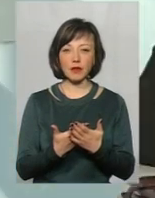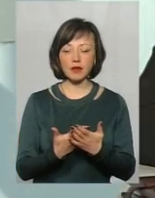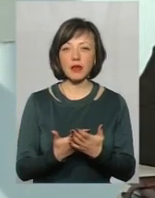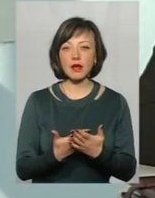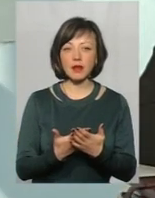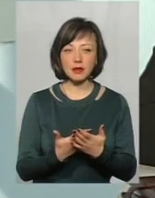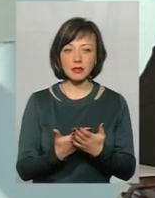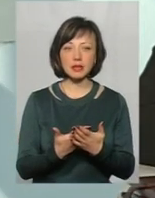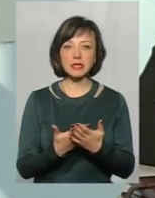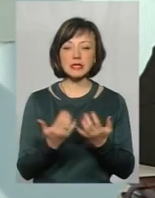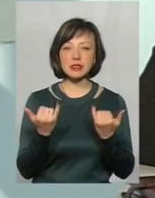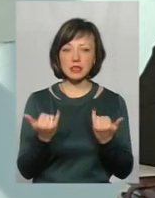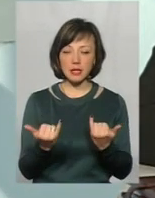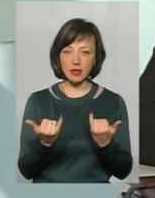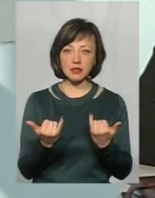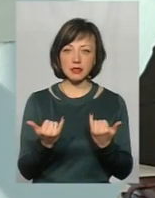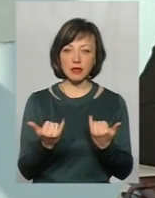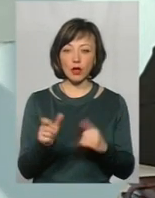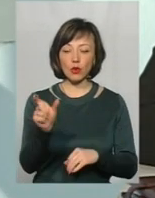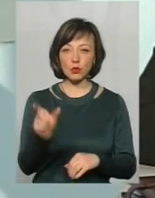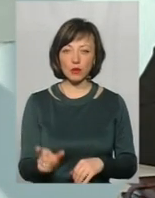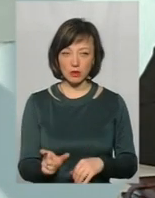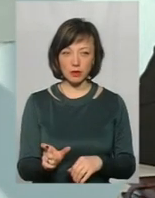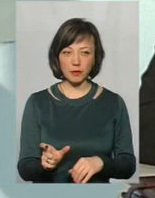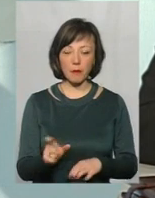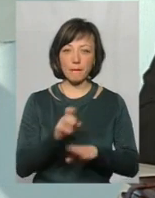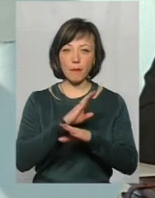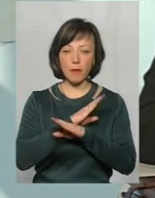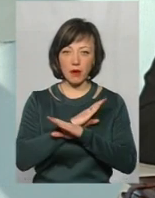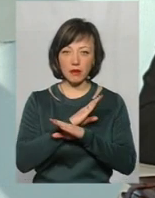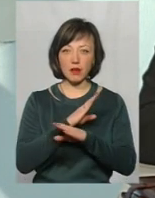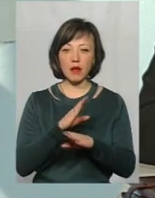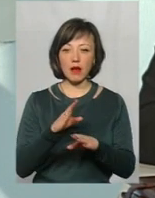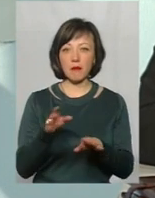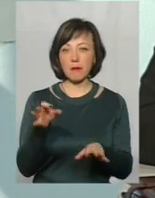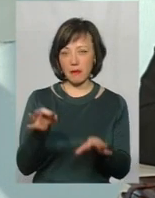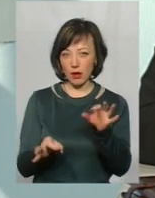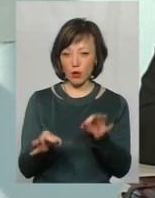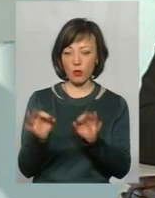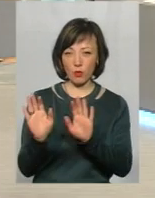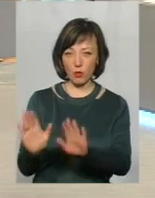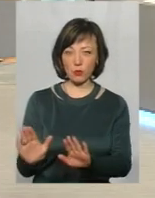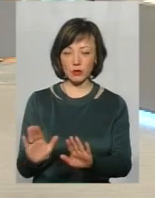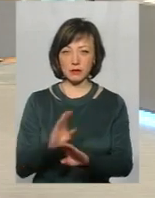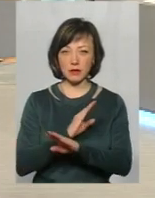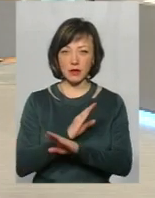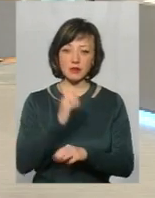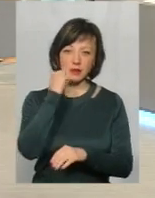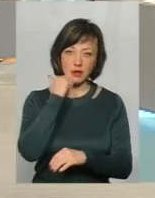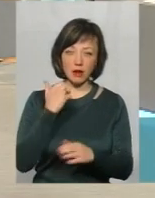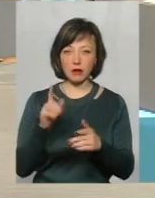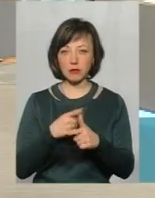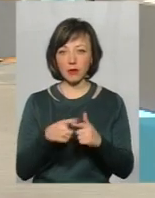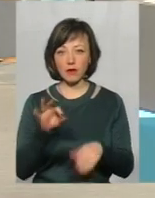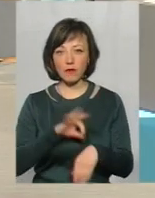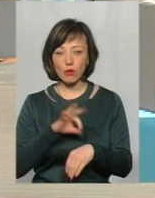дійсно, якщо зараз людина померла природньою смертью, тобто в силу старості чи в